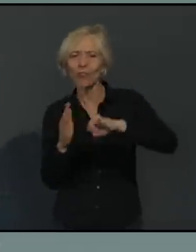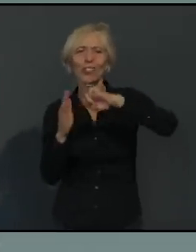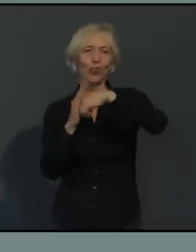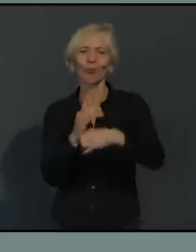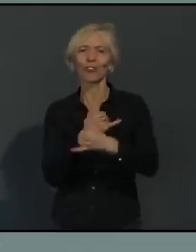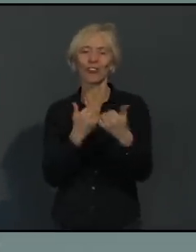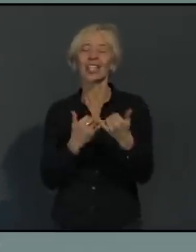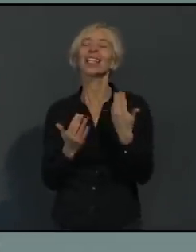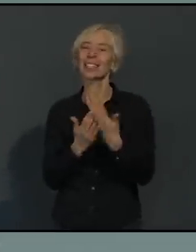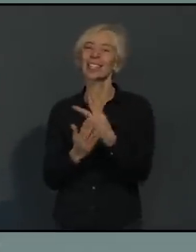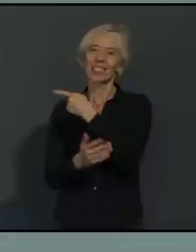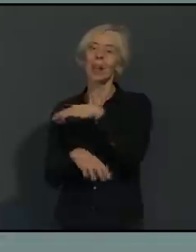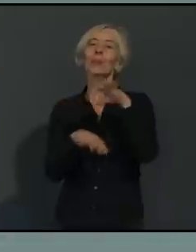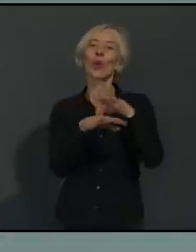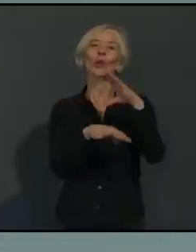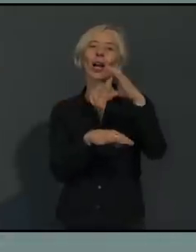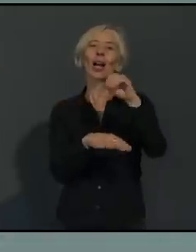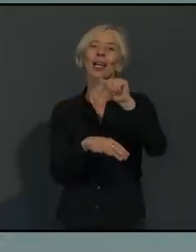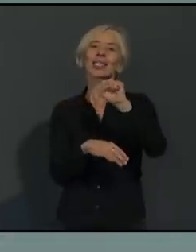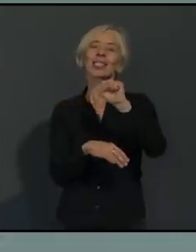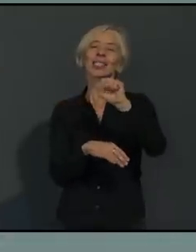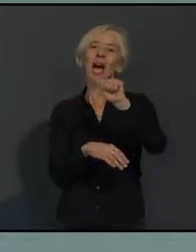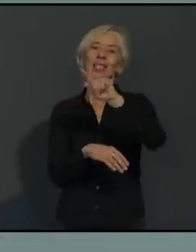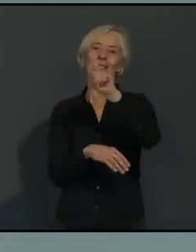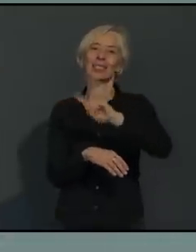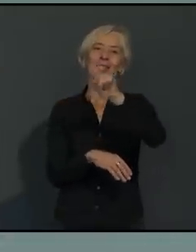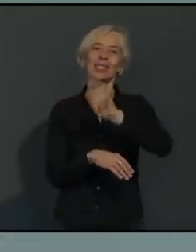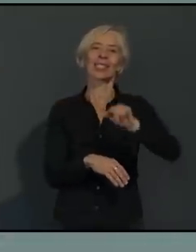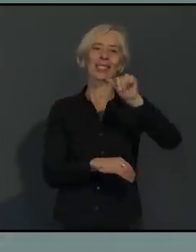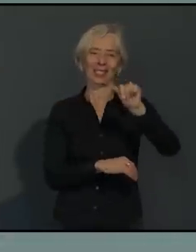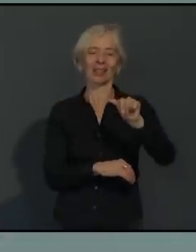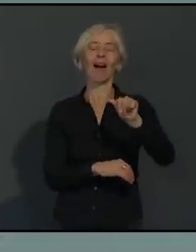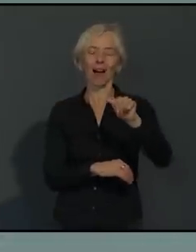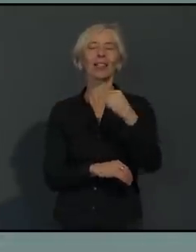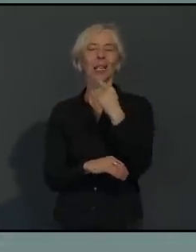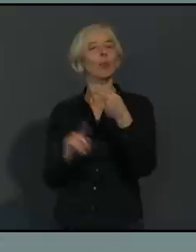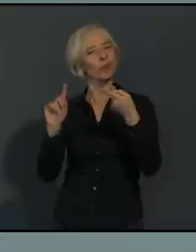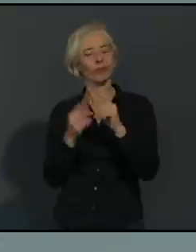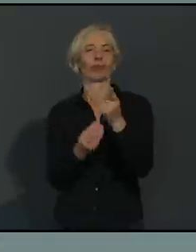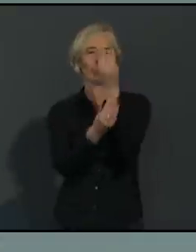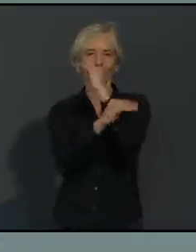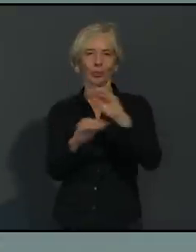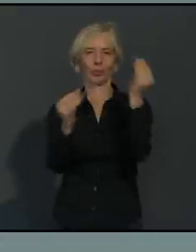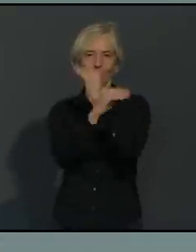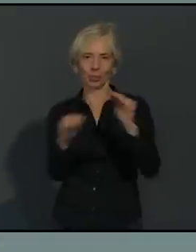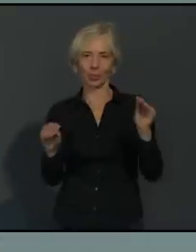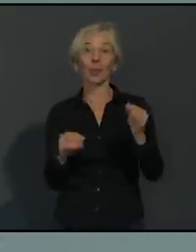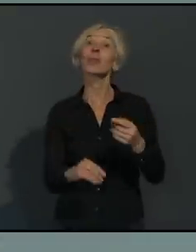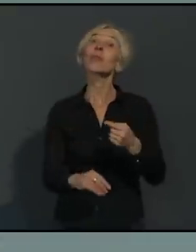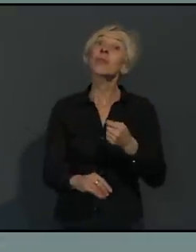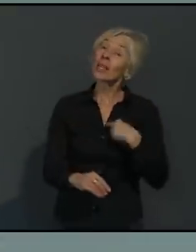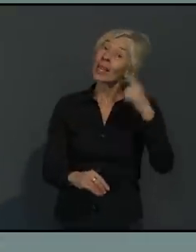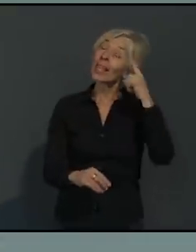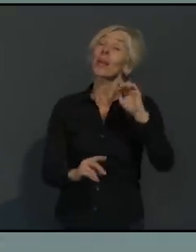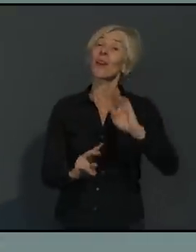aber ich möchte an der Stelle schon auch nochmal ausdrücklich sagen, es geht auch um Eigenverantwortung. Es geht schon auch um die Frage, die man sich selber